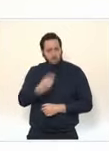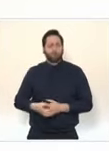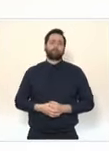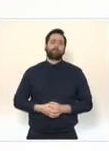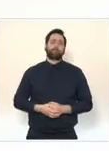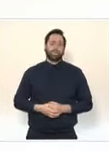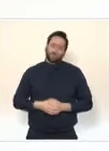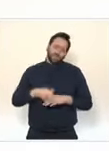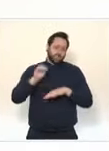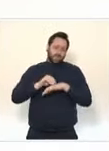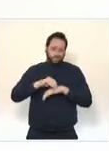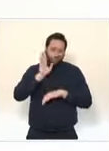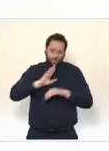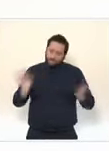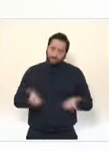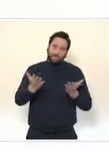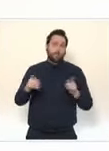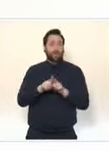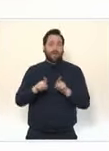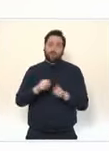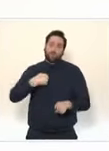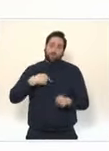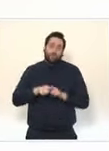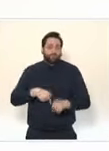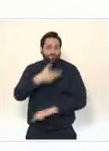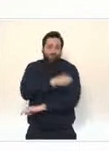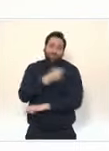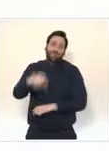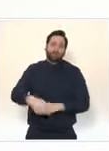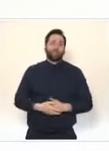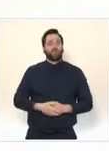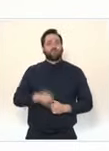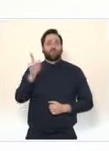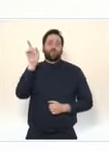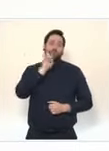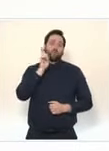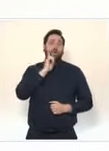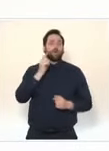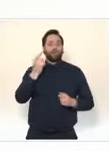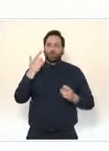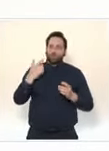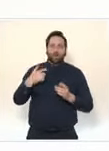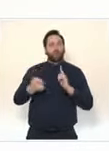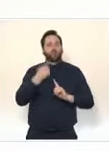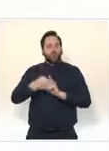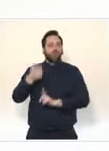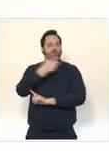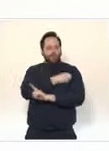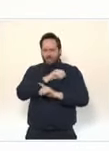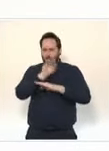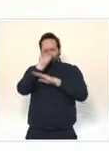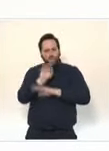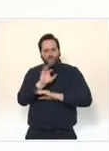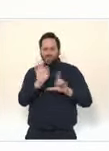rapidement notre couverture vaccinale dépendra évidemment aussi notre capacité à avancer dans la voie